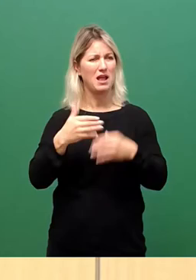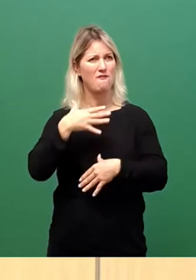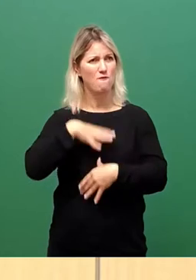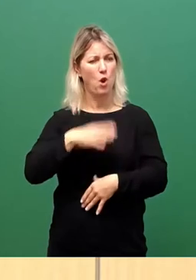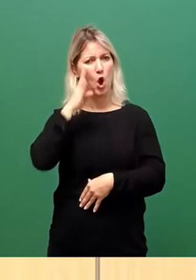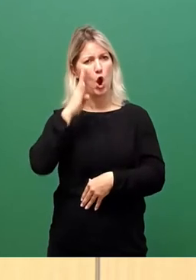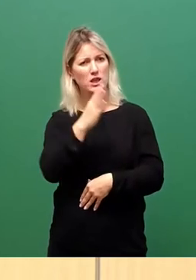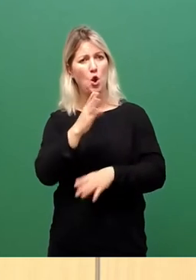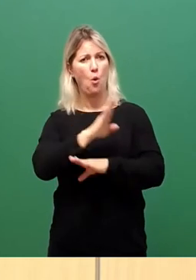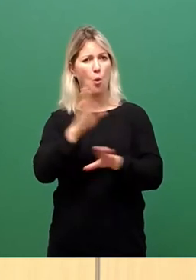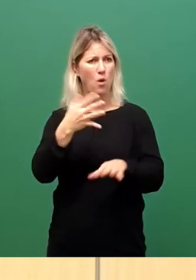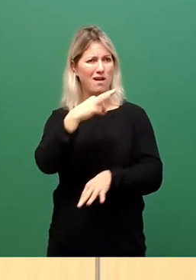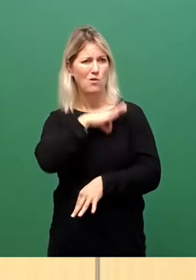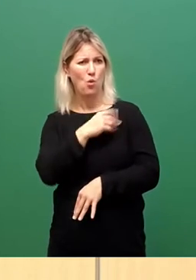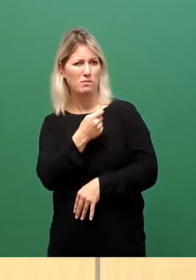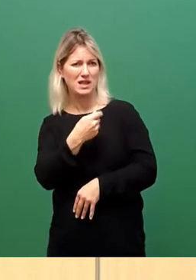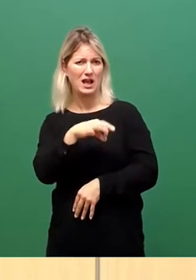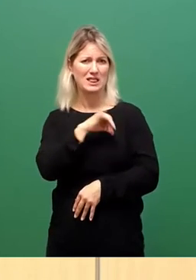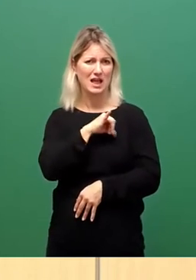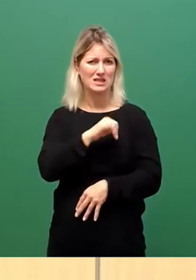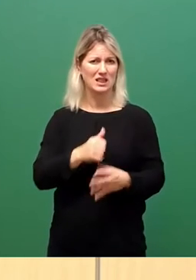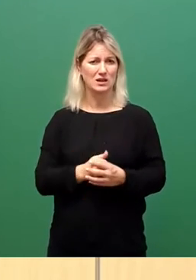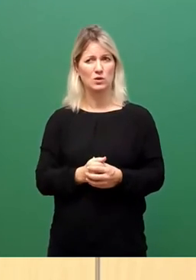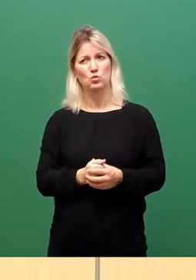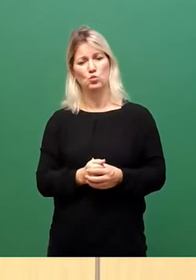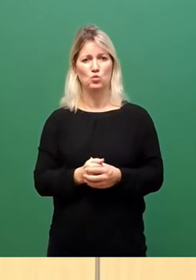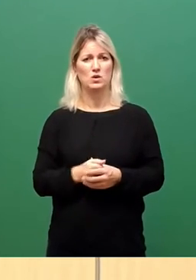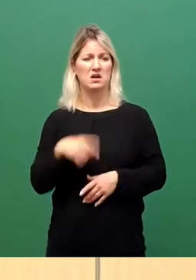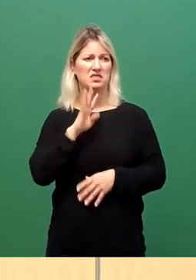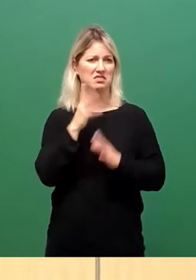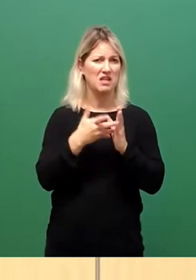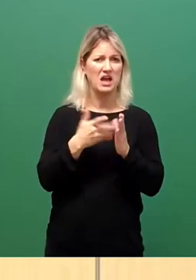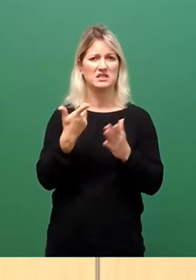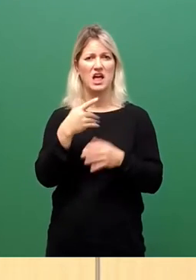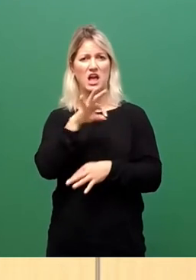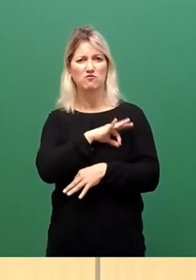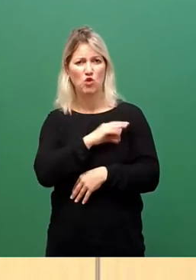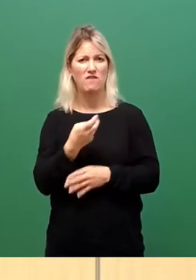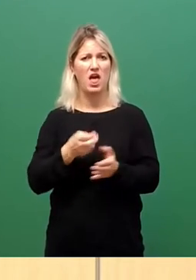Interessen. Naja, Tests, Impfstoffhersteller etc. erkennen wir genug.